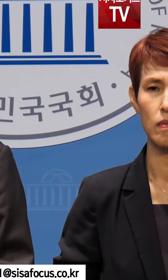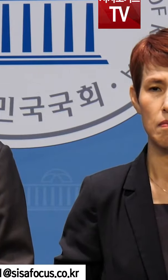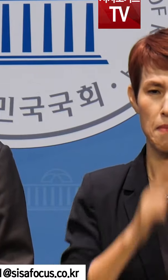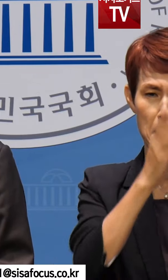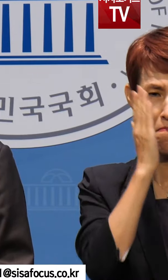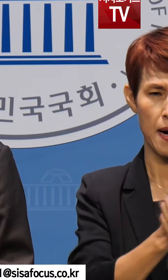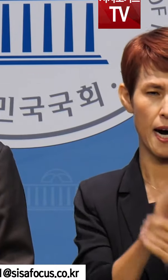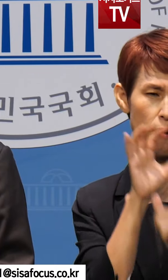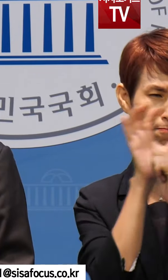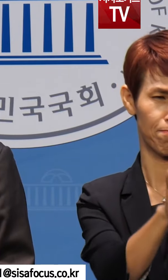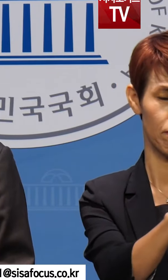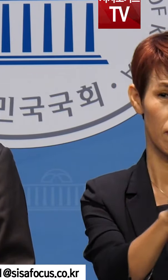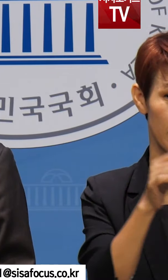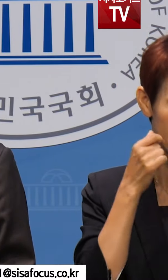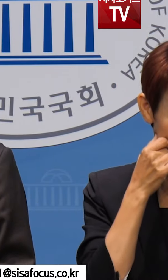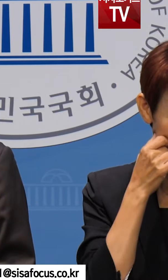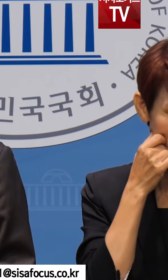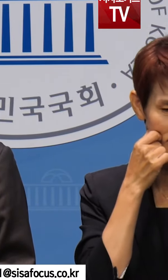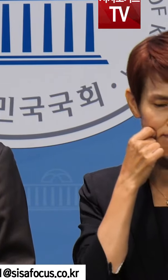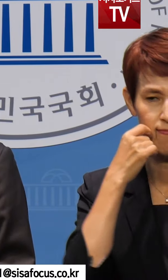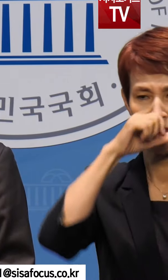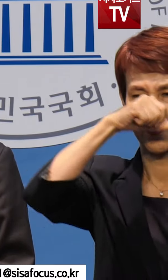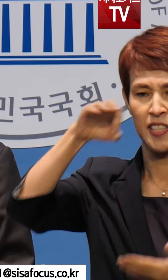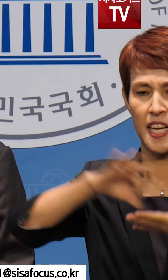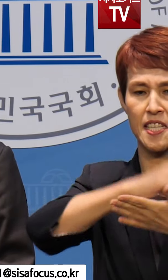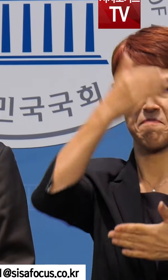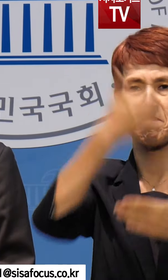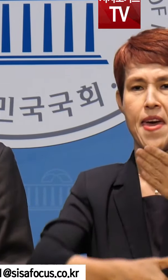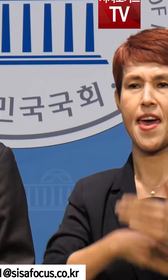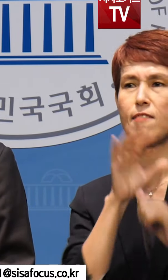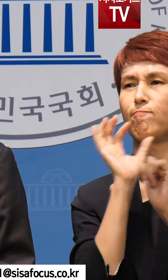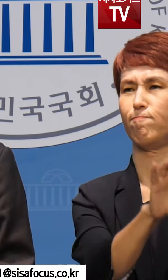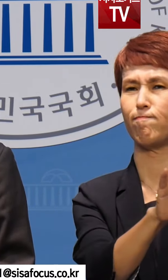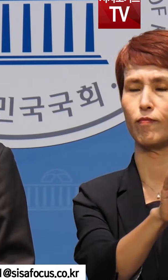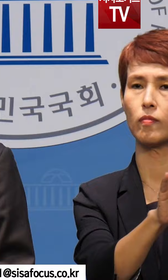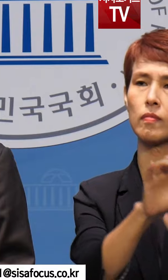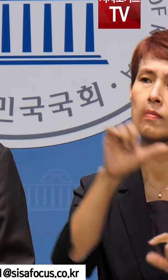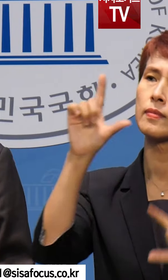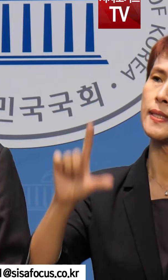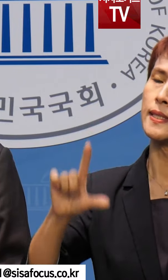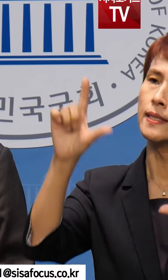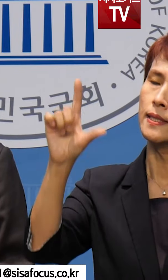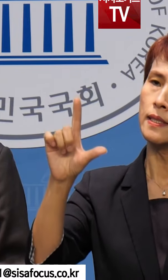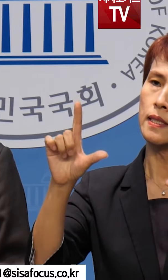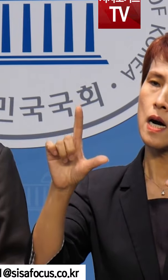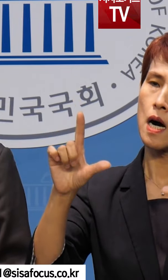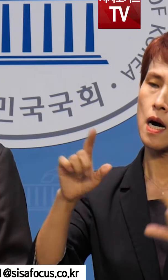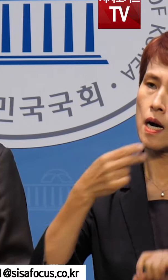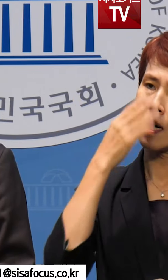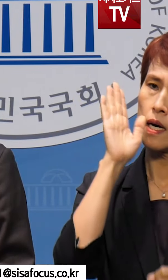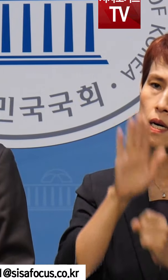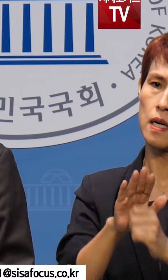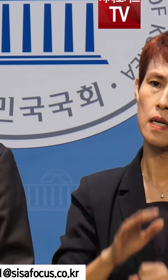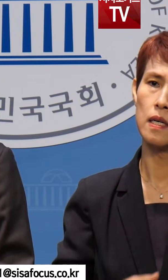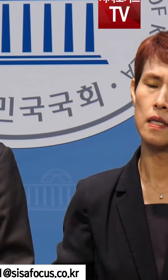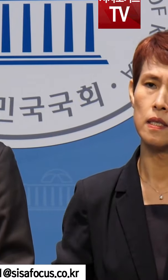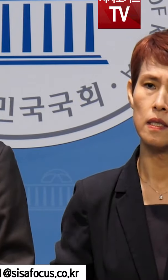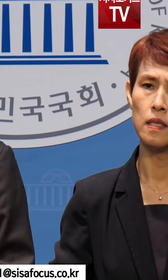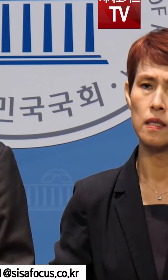입을 틀어막을 수 없으니 예산으로 입에 재갈을 물리겠다는 횡포에 기가 막힙니다.